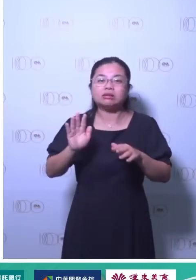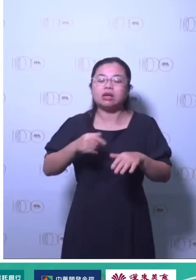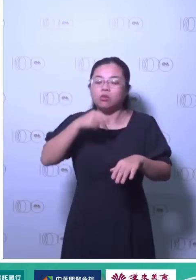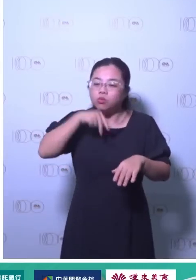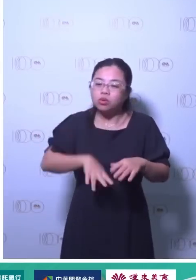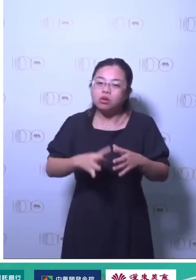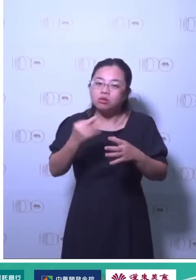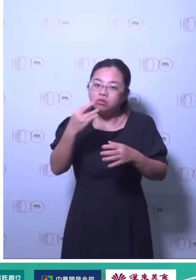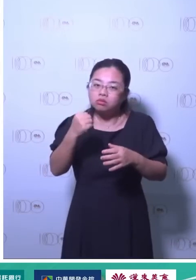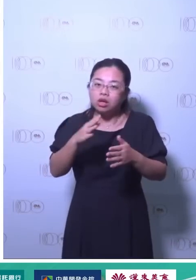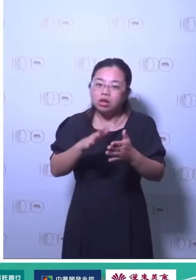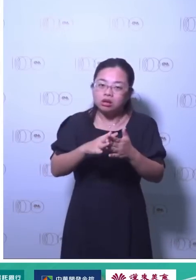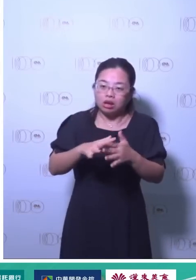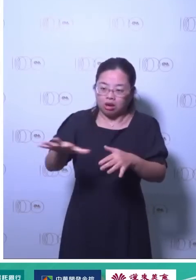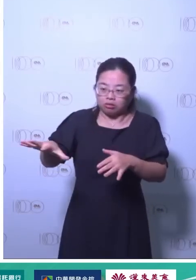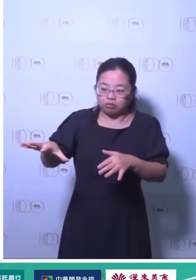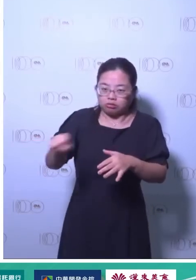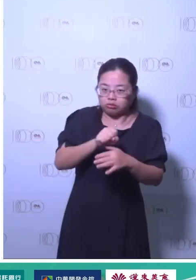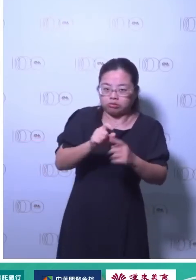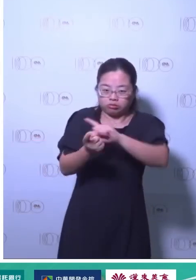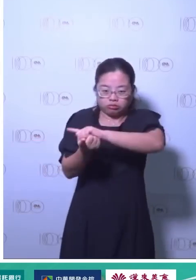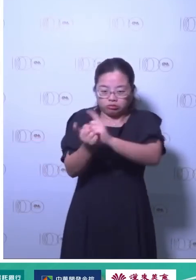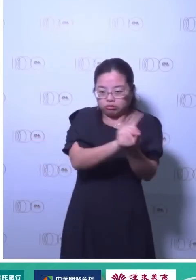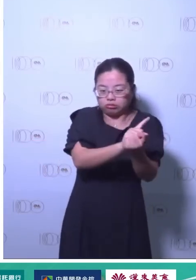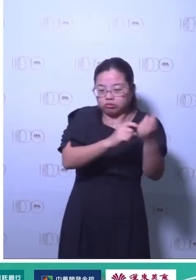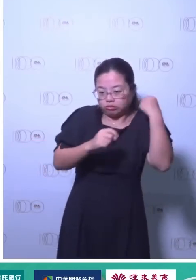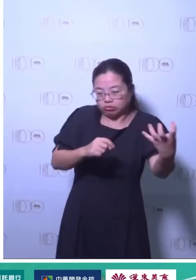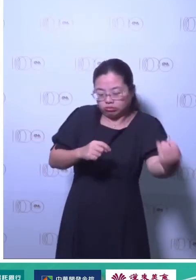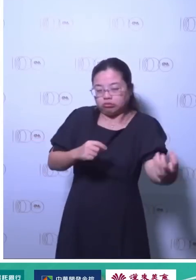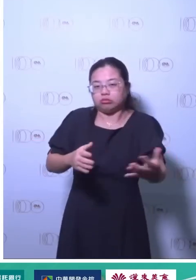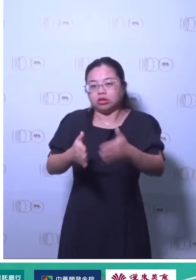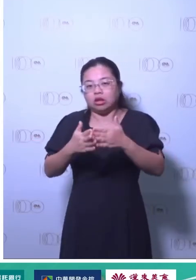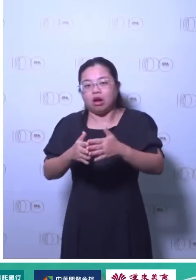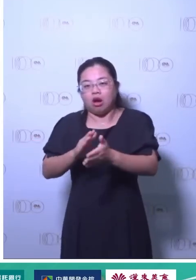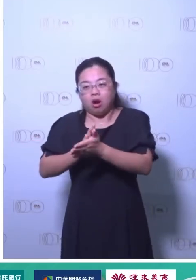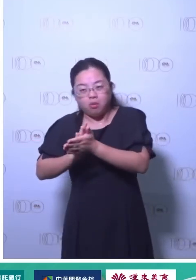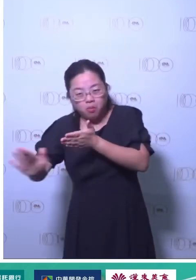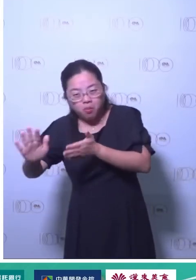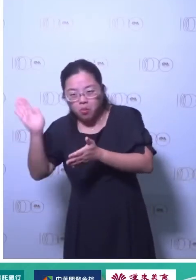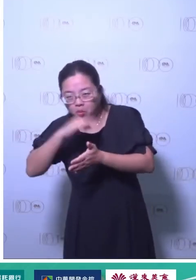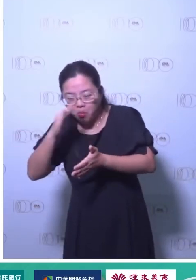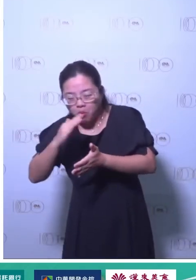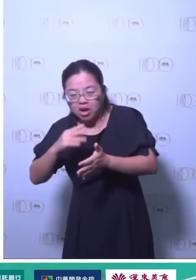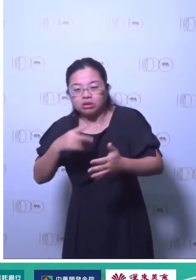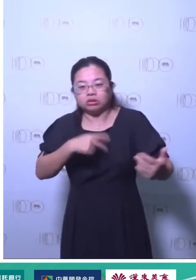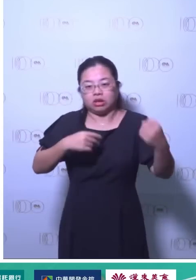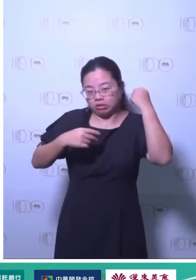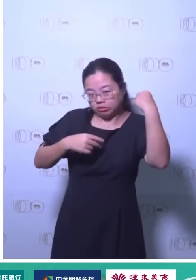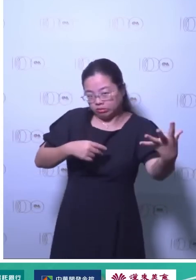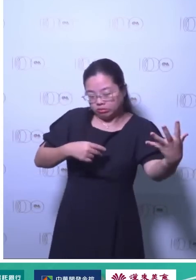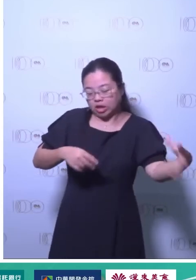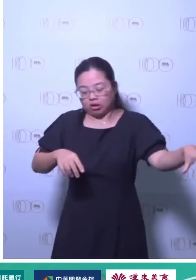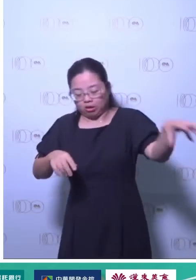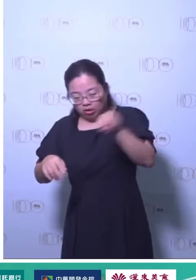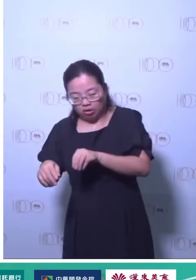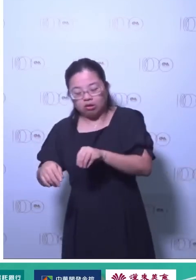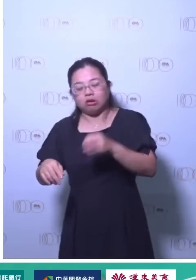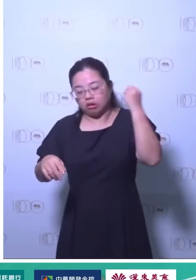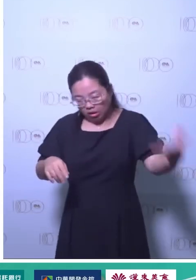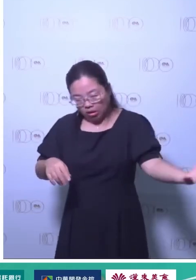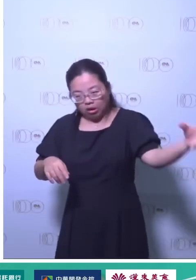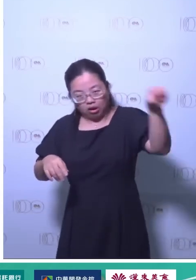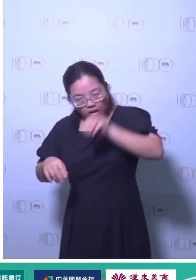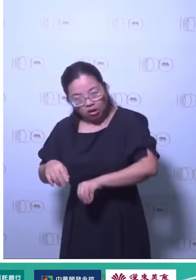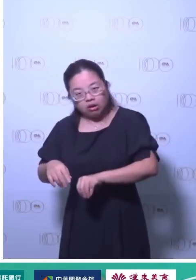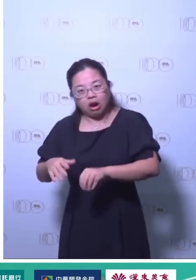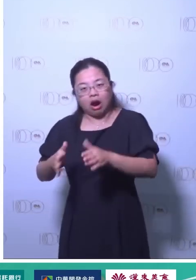其实净零这件事它真正的操作意涵是说你可以排因为人活着就排碳但是